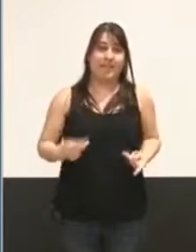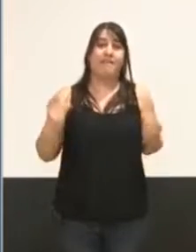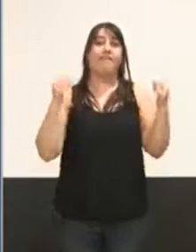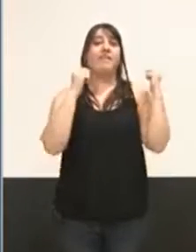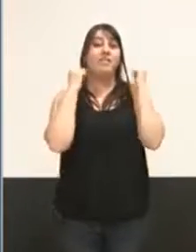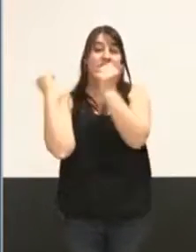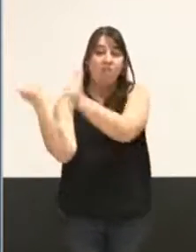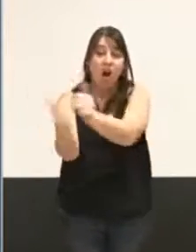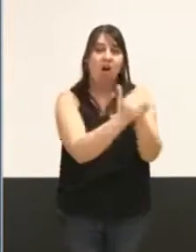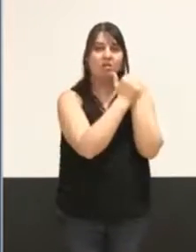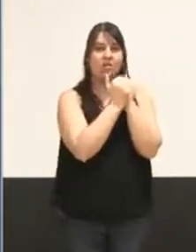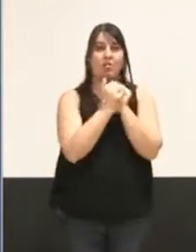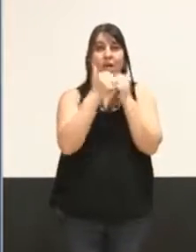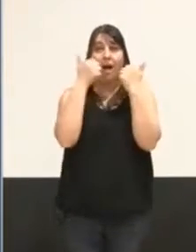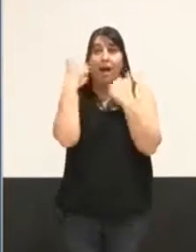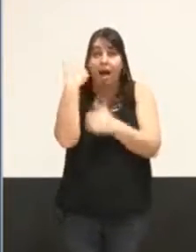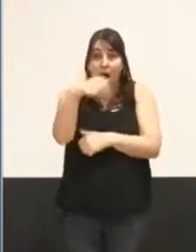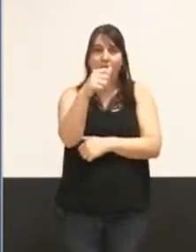sur un même territoire.